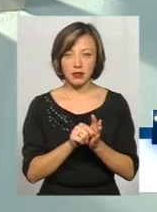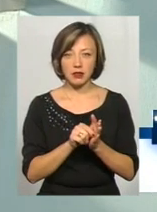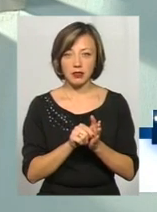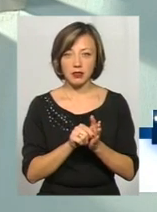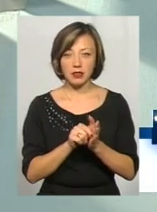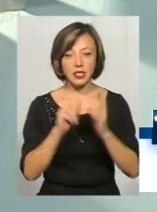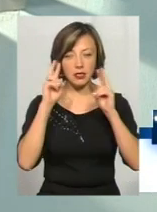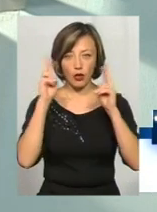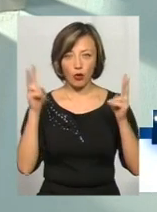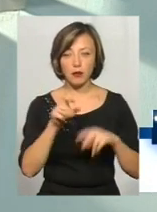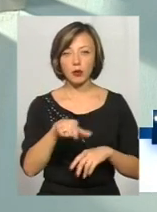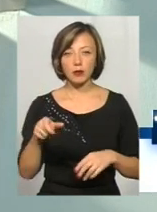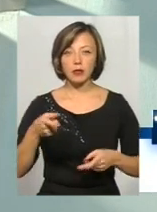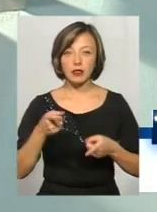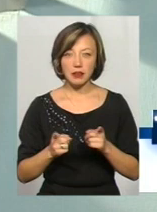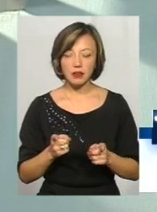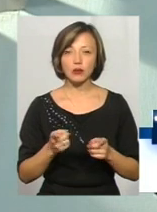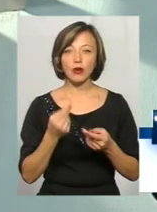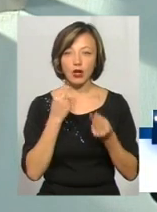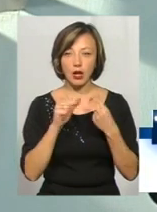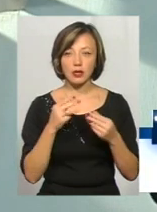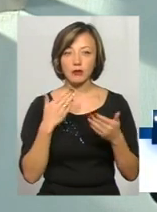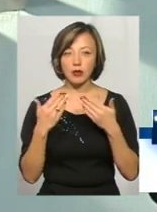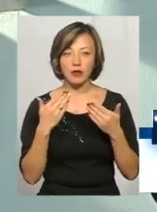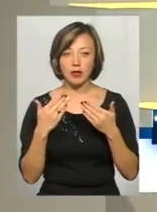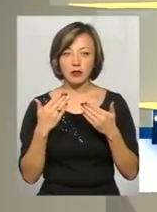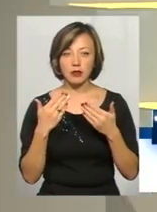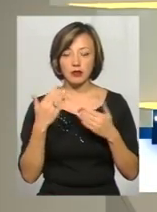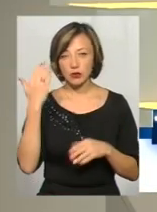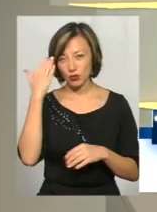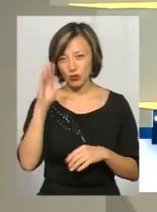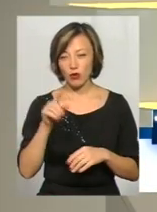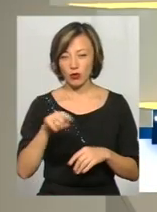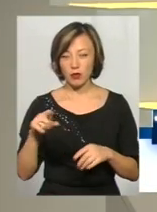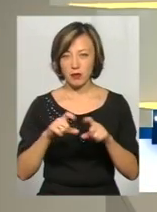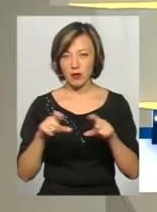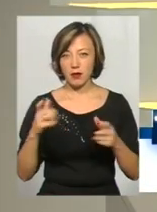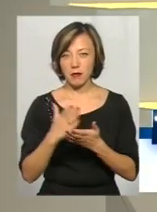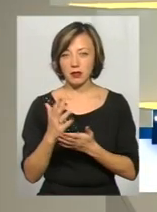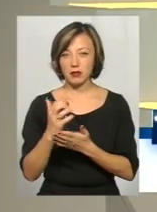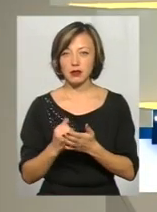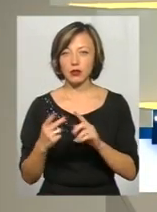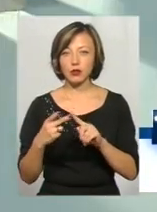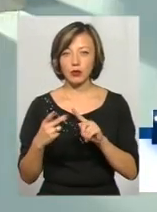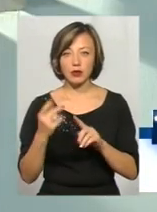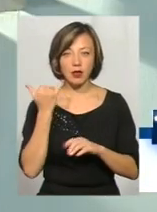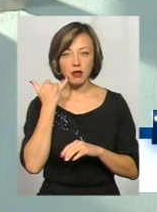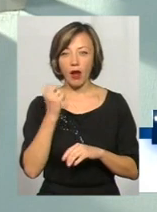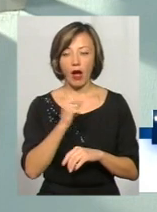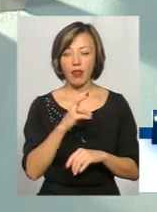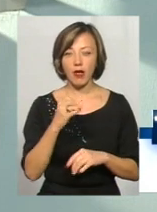з незнайомими людьми, да, дійсно, краще спілкуватися з стороннього номеру телефону, мати якийсь другий телефон, а не